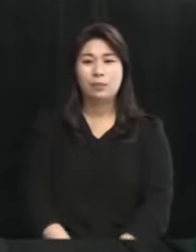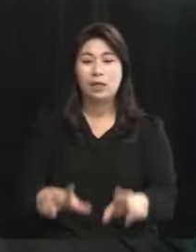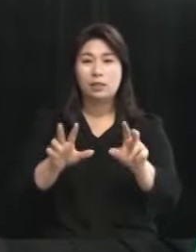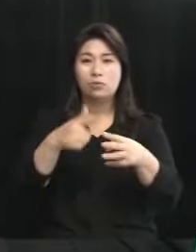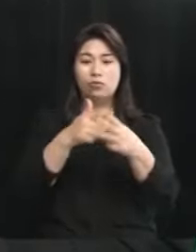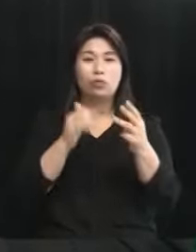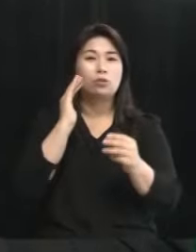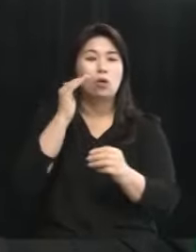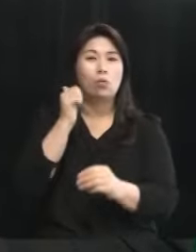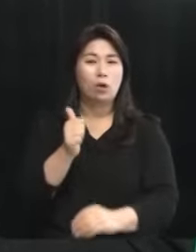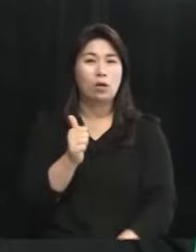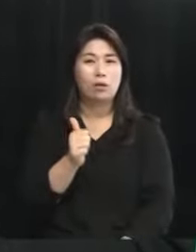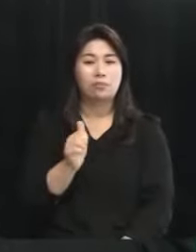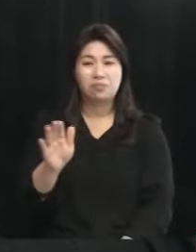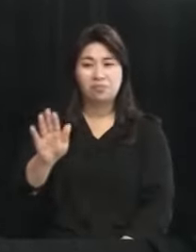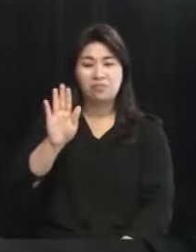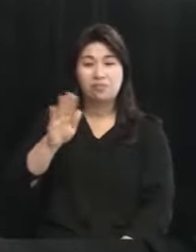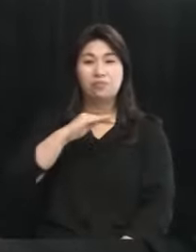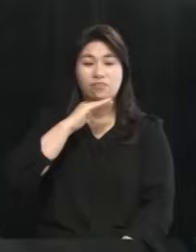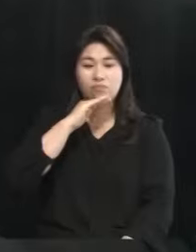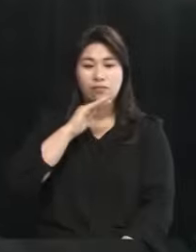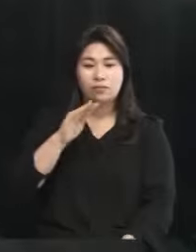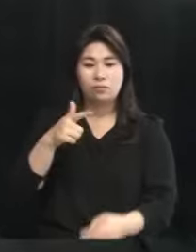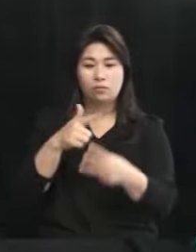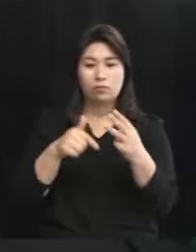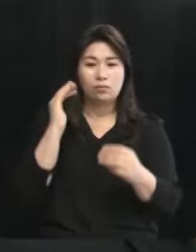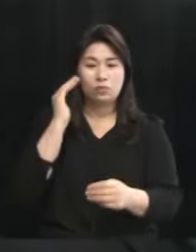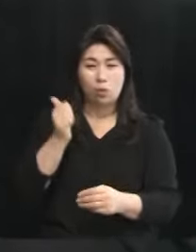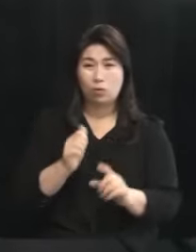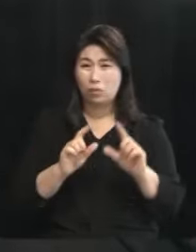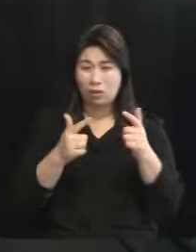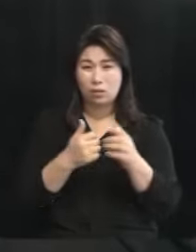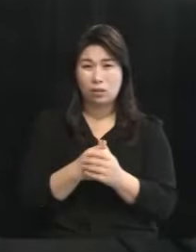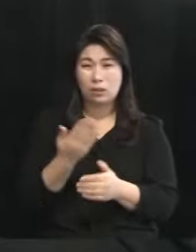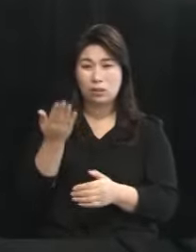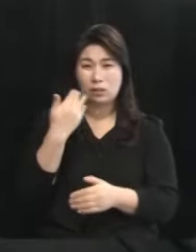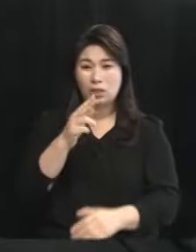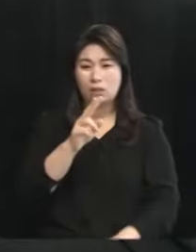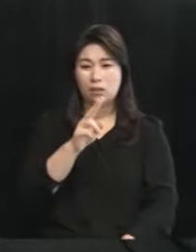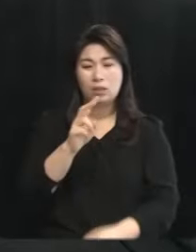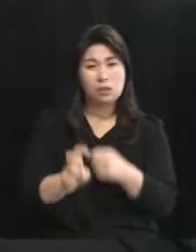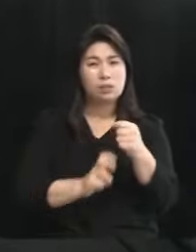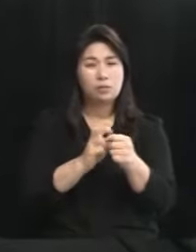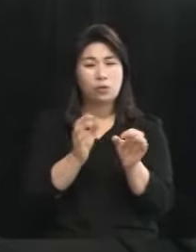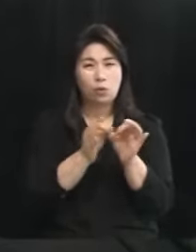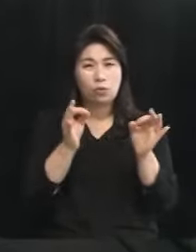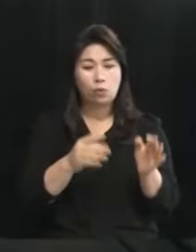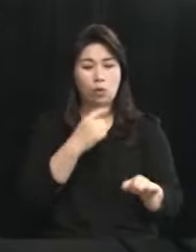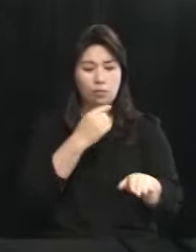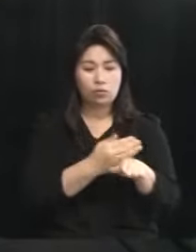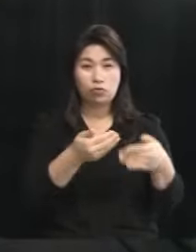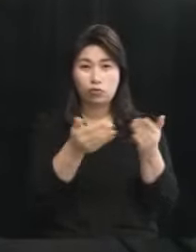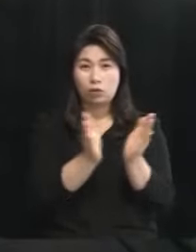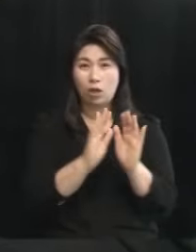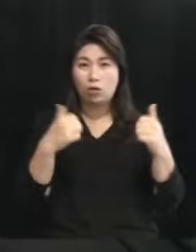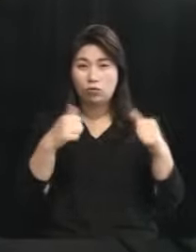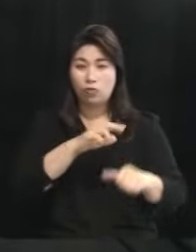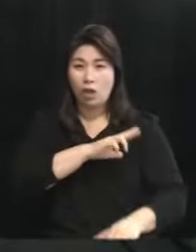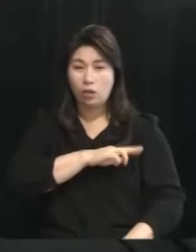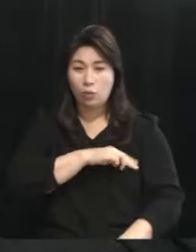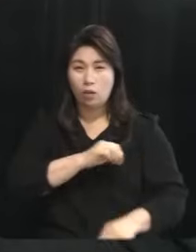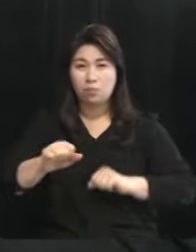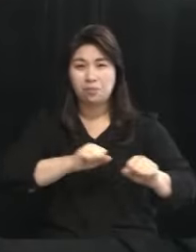윤석열 정권에서 잠시만요 윤석열 정권뿐만 아니라 지난 20여 년간 민주당이 국회의원을 할 때는